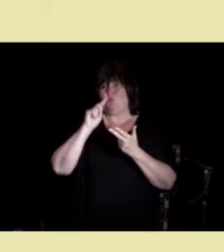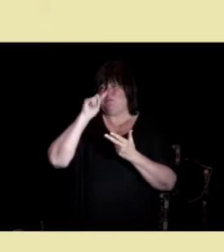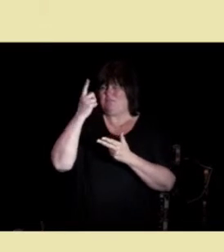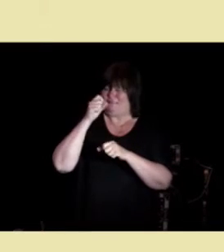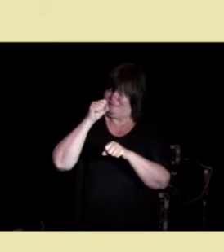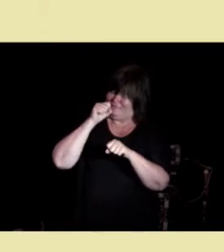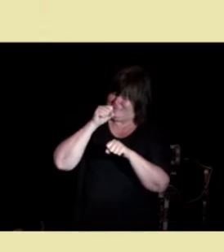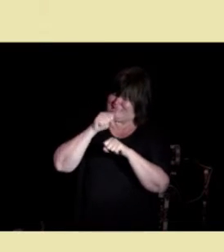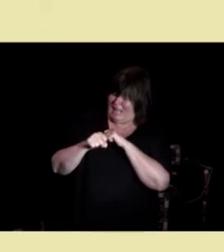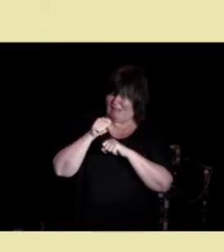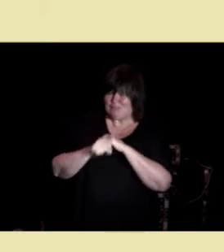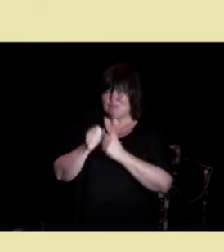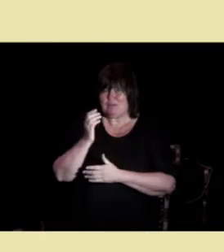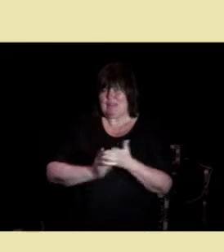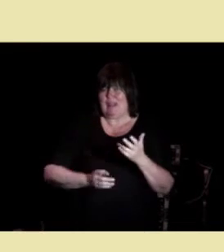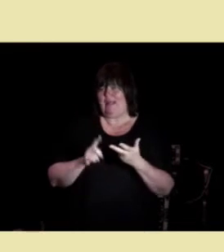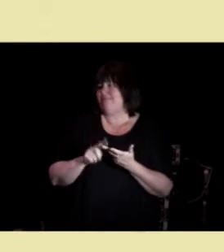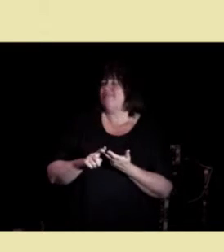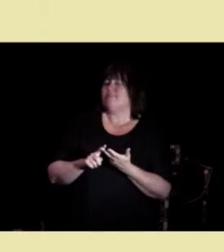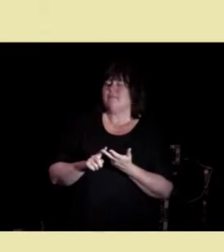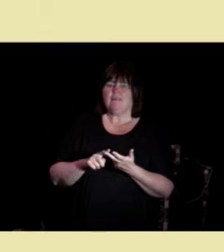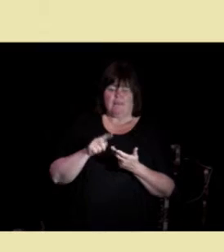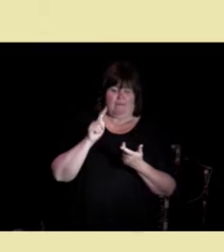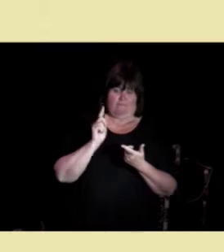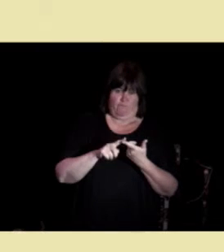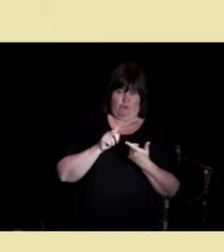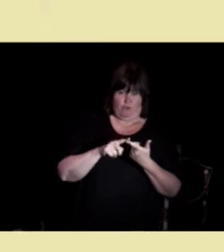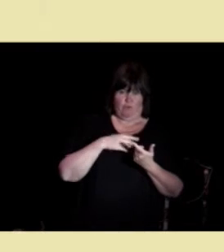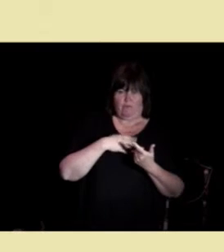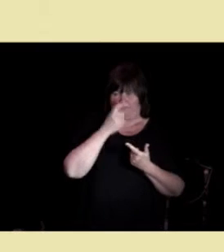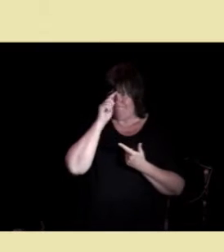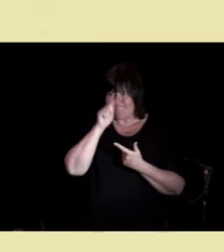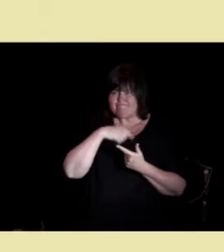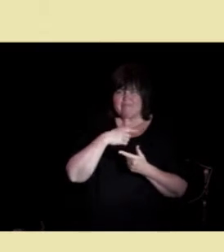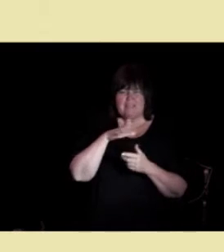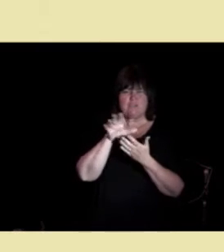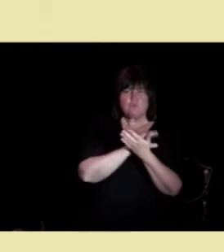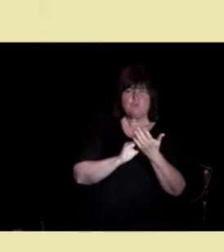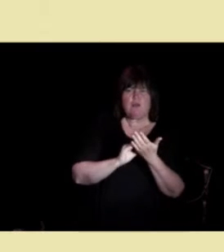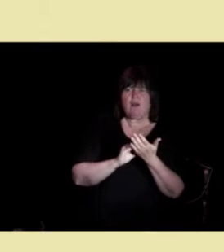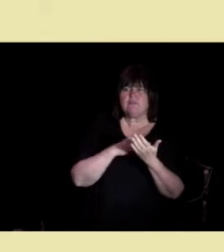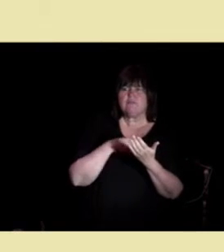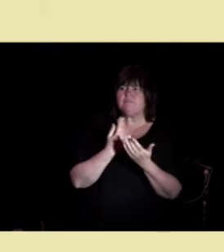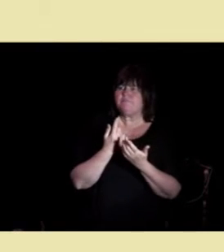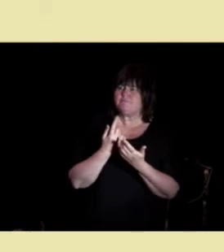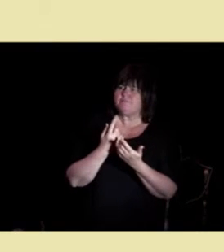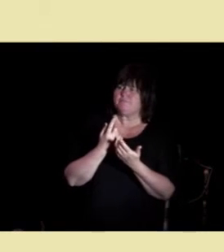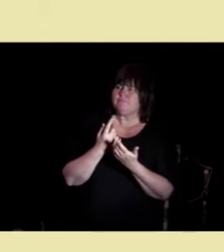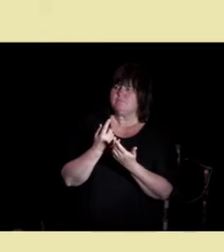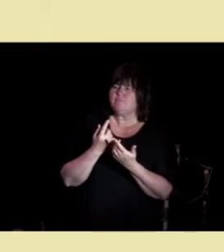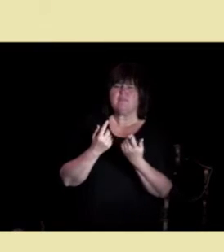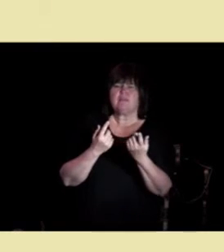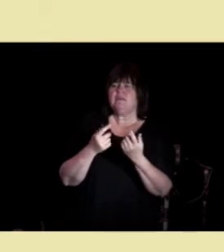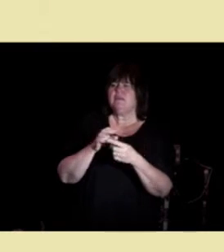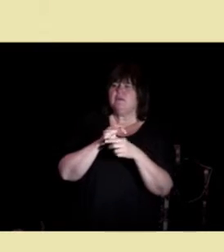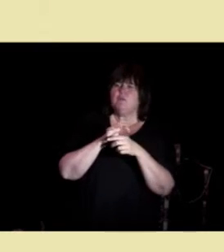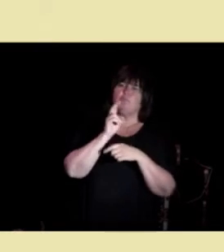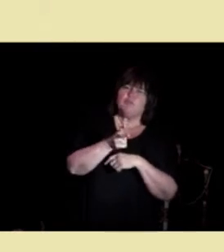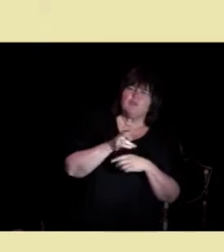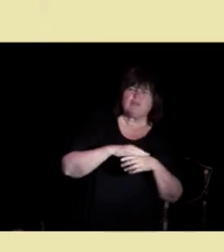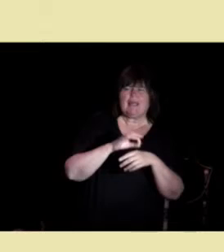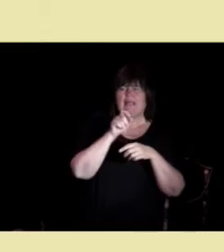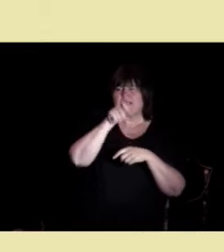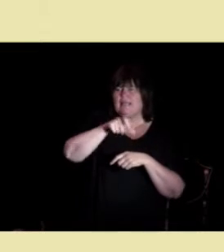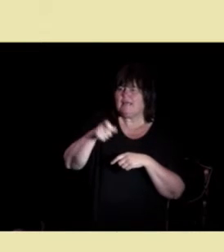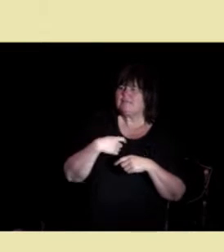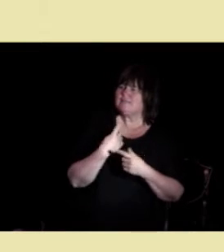delen av det her. Fordi at det å være opptatt av resultater og etterspørre brukere eller klienter om de får det bedre, er